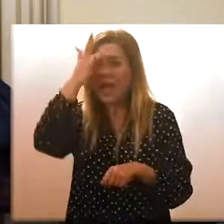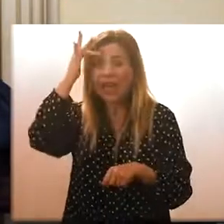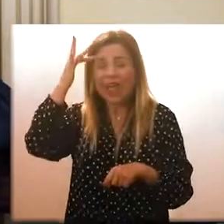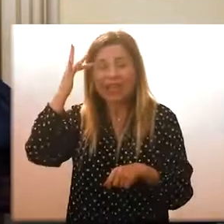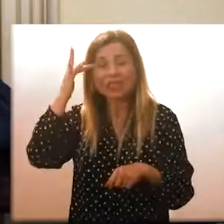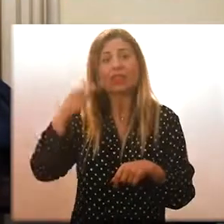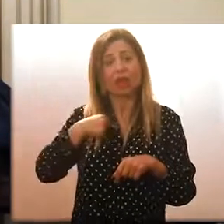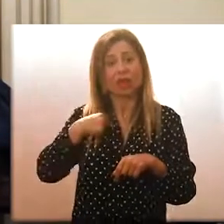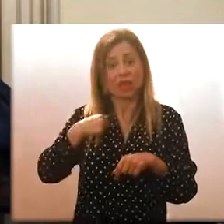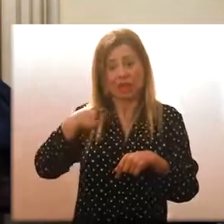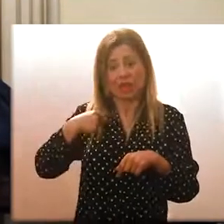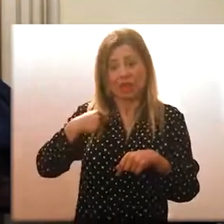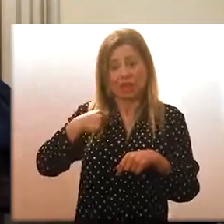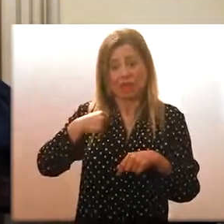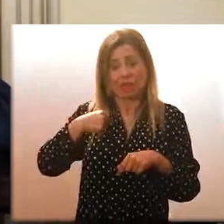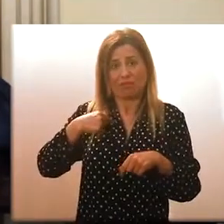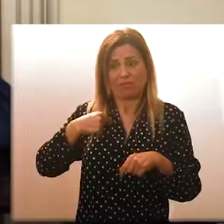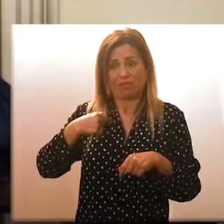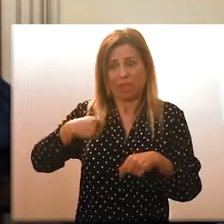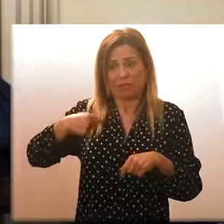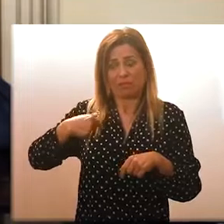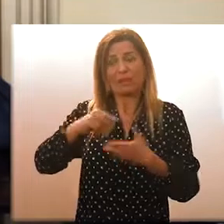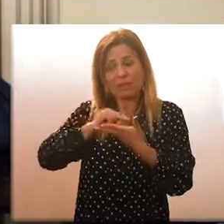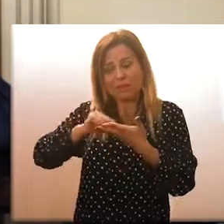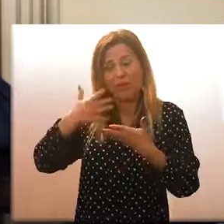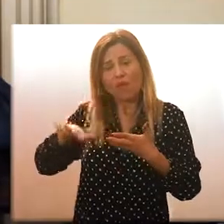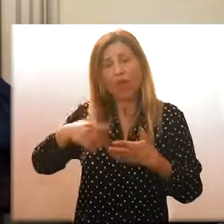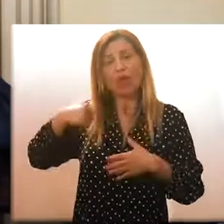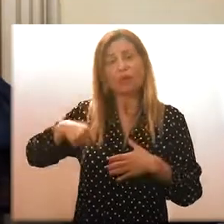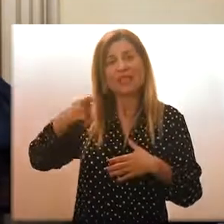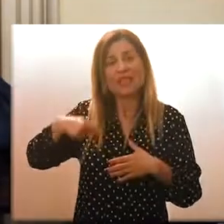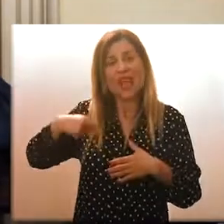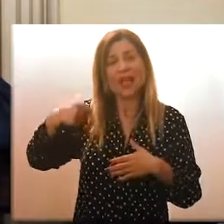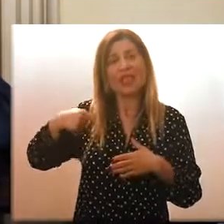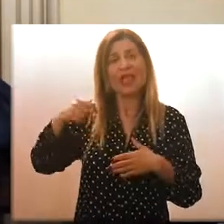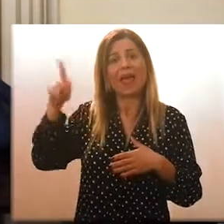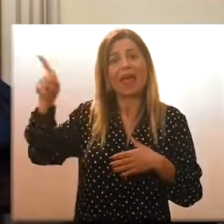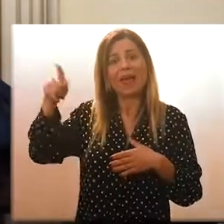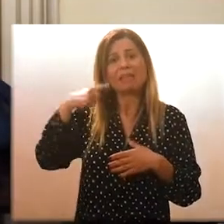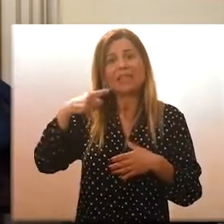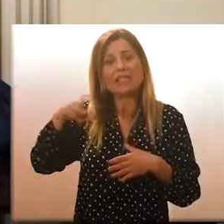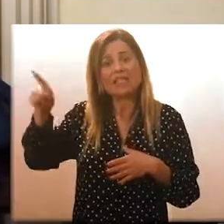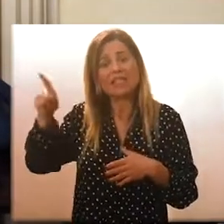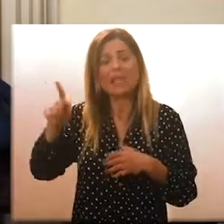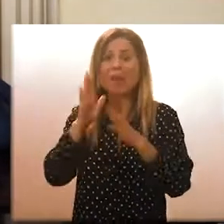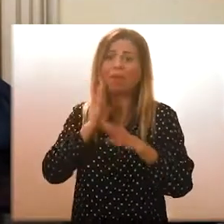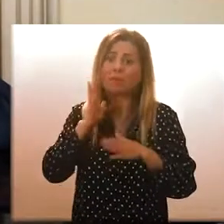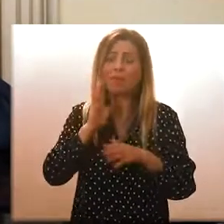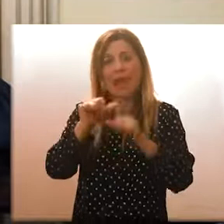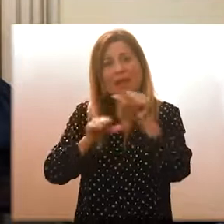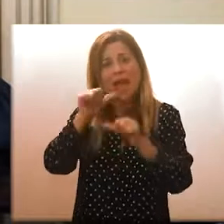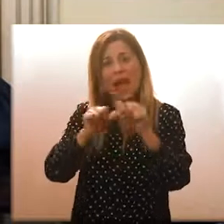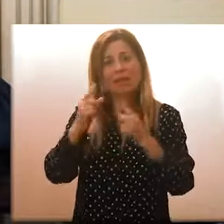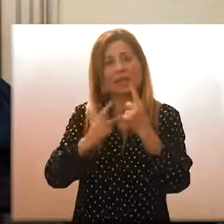Io ho scritto sia al presidente Musumeci che al ministro De Micheli chiedendo di rivedere questa decisione che